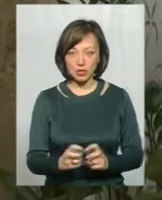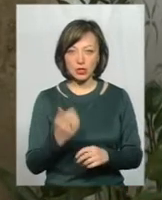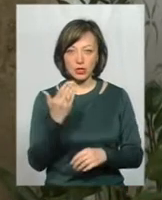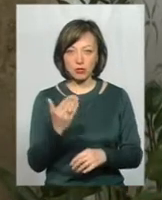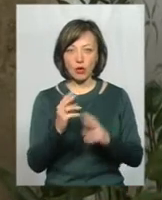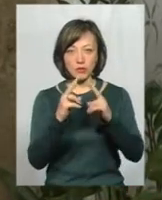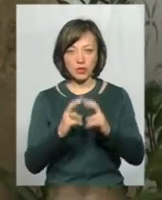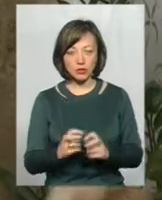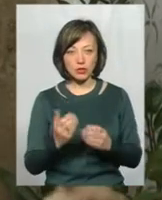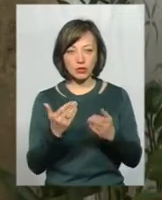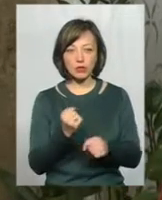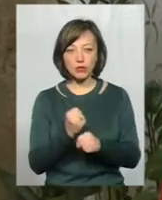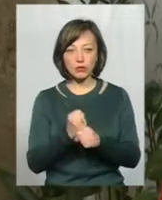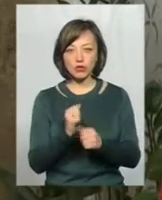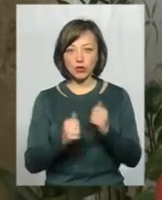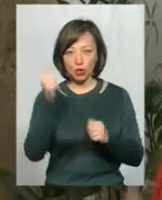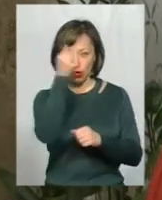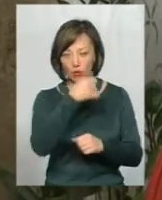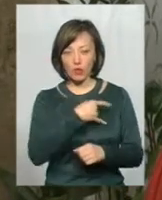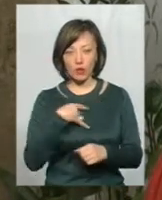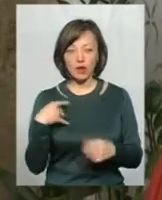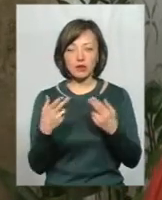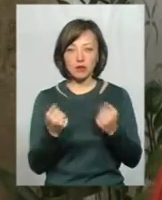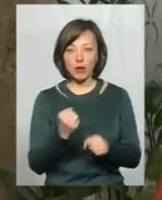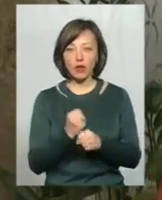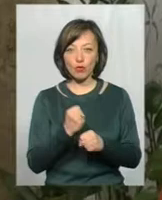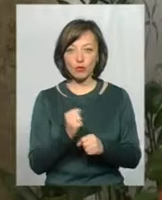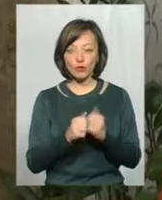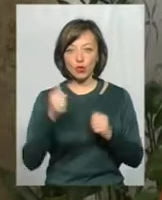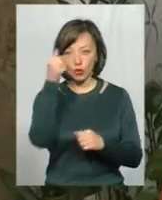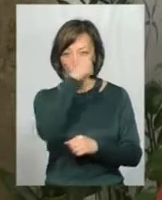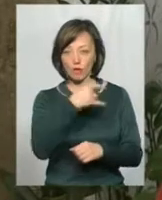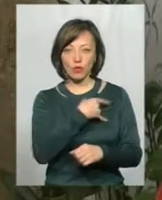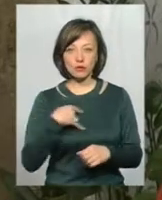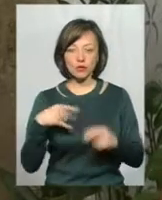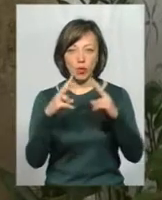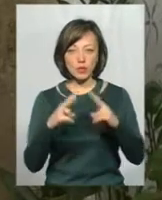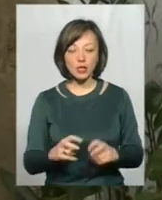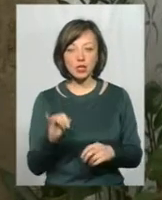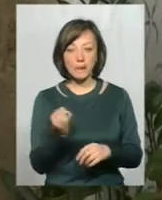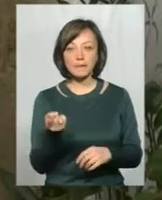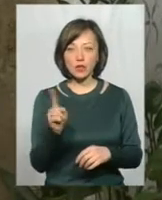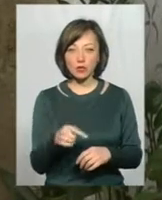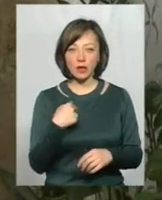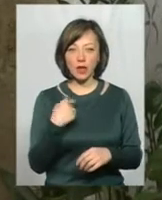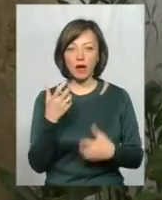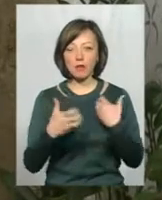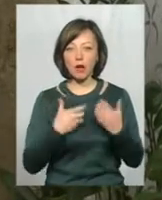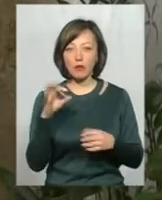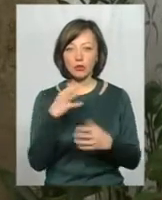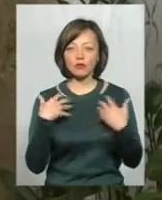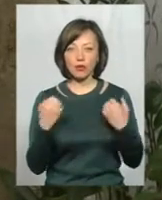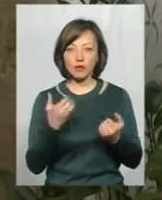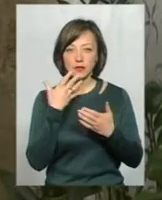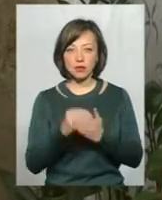обстежуєшся, ти ж робиш щороку флюорографічне. Так, я роблю щороку флюорографічне обстеження, і при цьому я дбаю про здоров'я